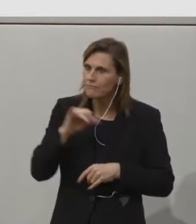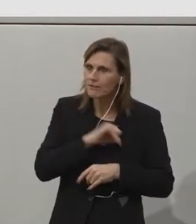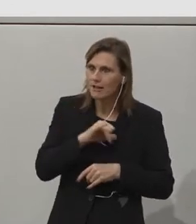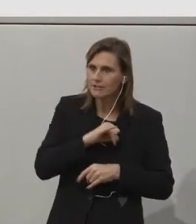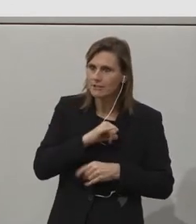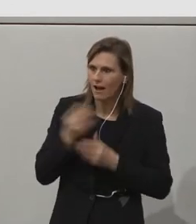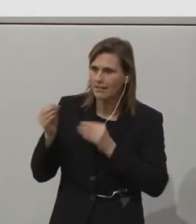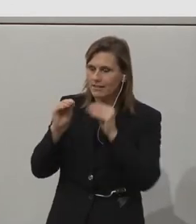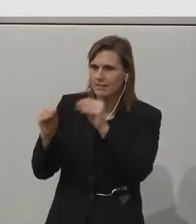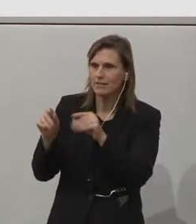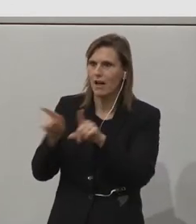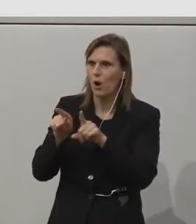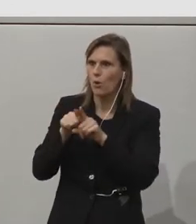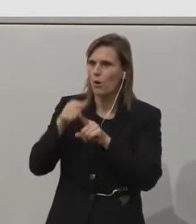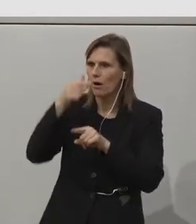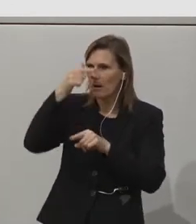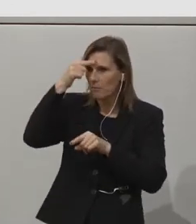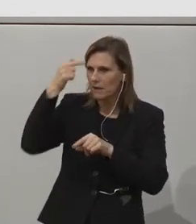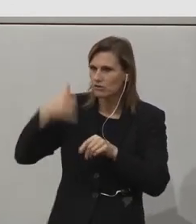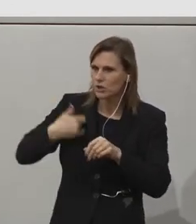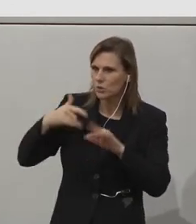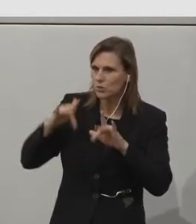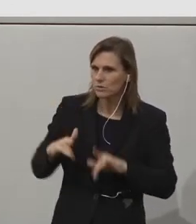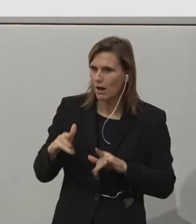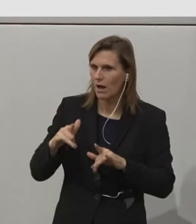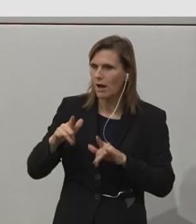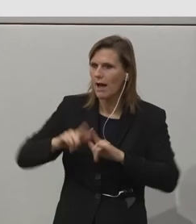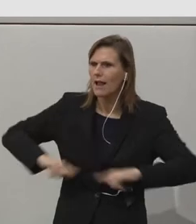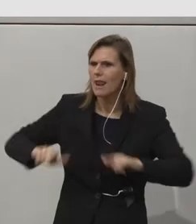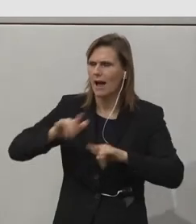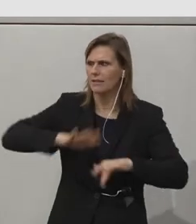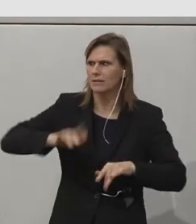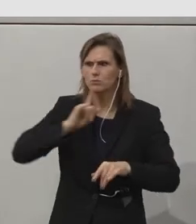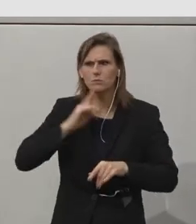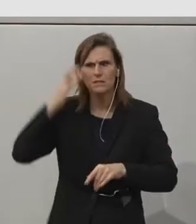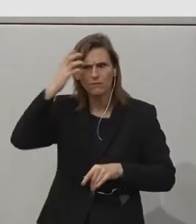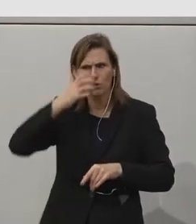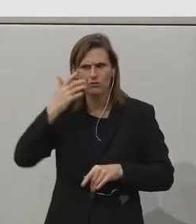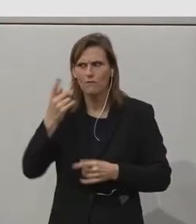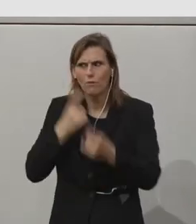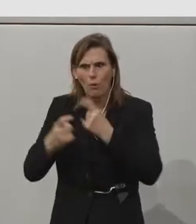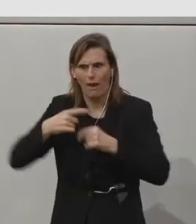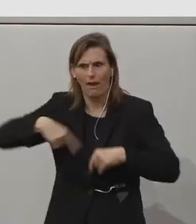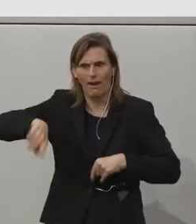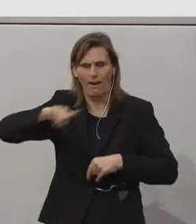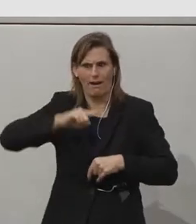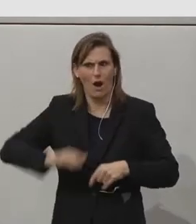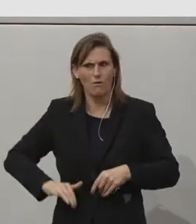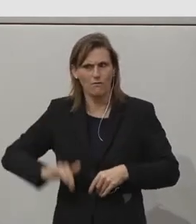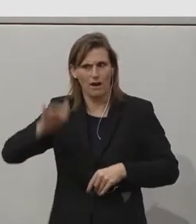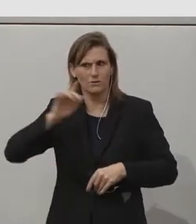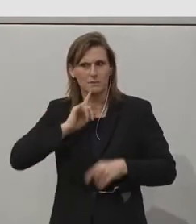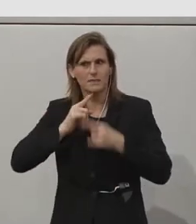dient, dass auch Jugendliche, die bei uns in einer ländlichen Region, das muss man sich ein bisschen vorstellen, wo wir herkommen, also vor allem auch vielleicht unsere